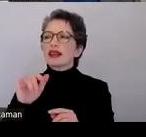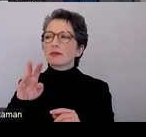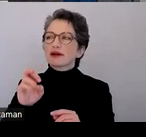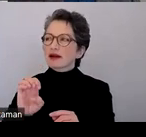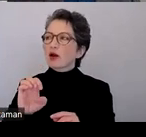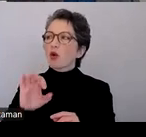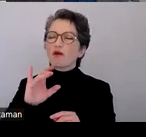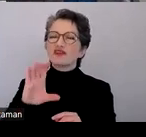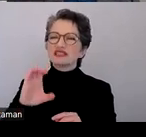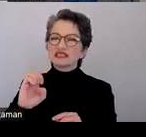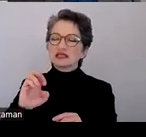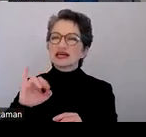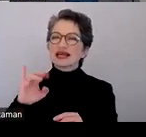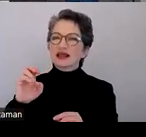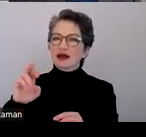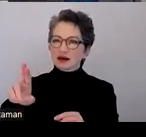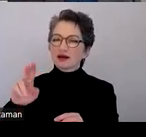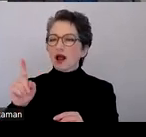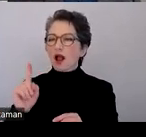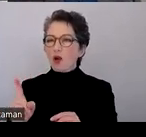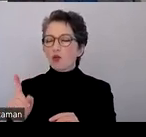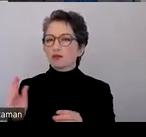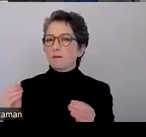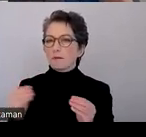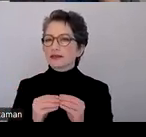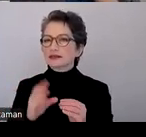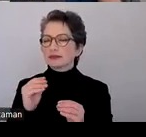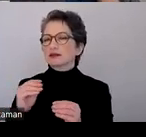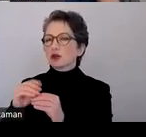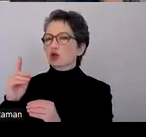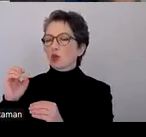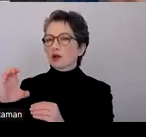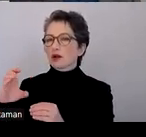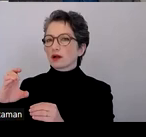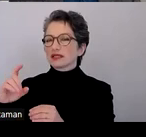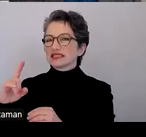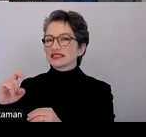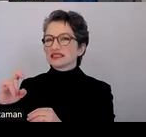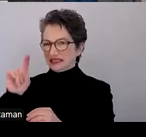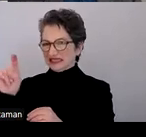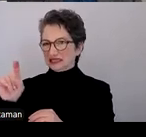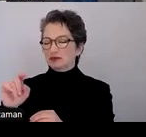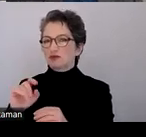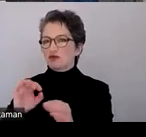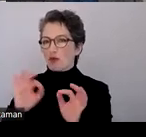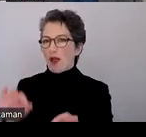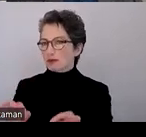mit dem entsprechenden DocX Format. Also das geht ganz gut.